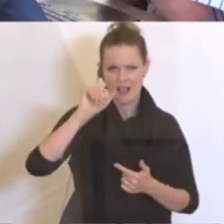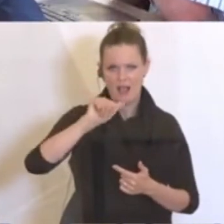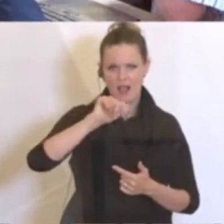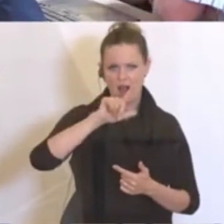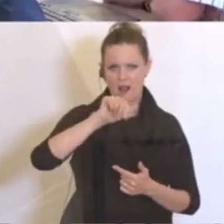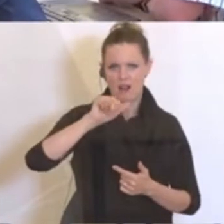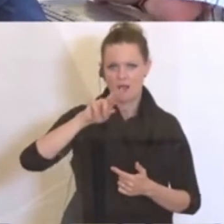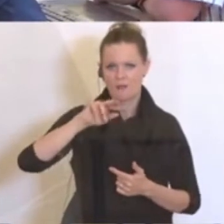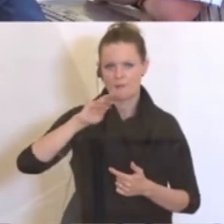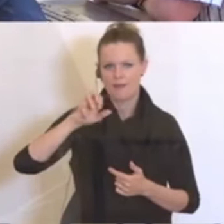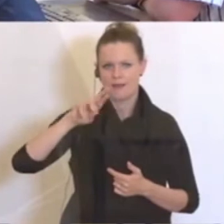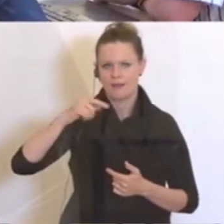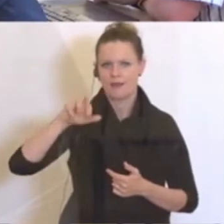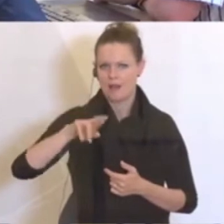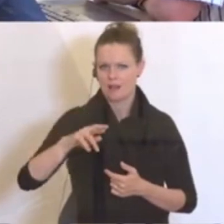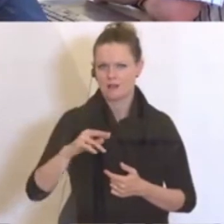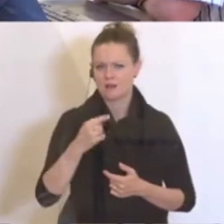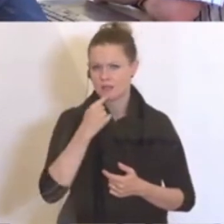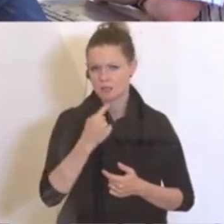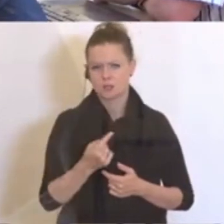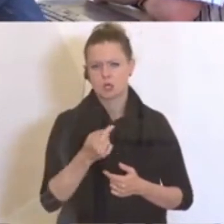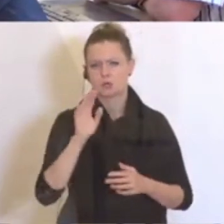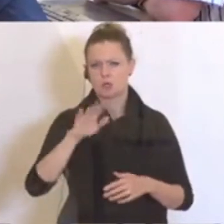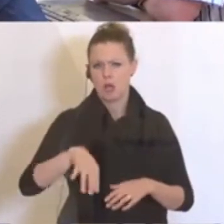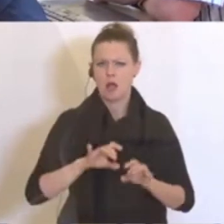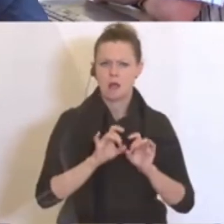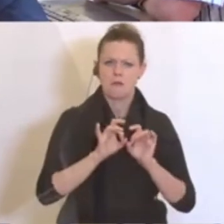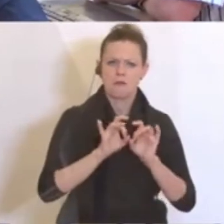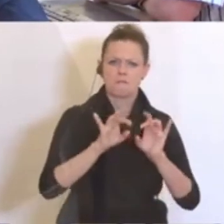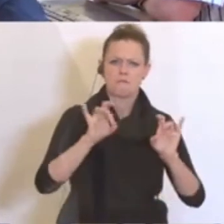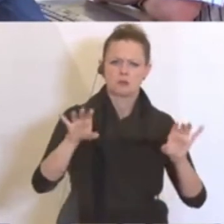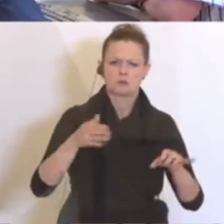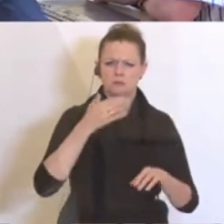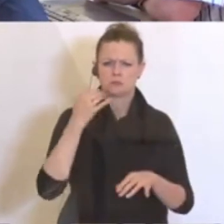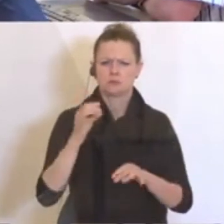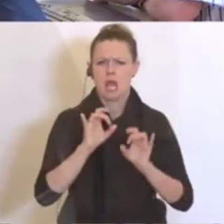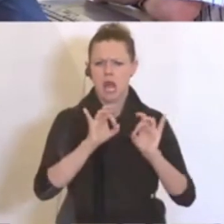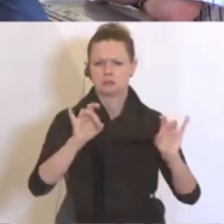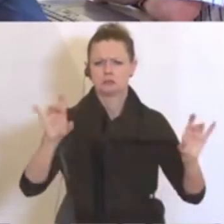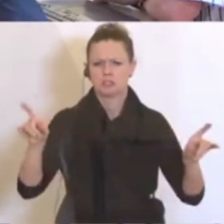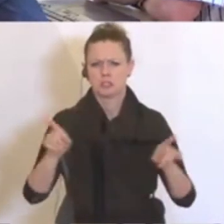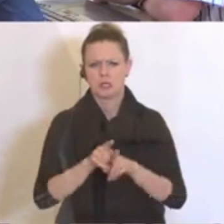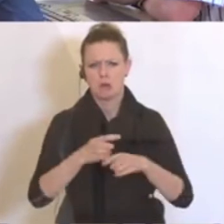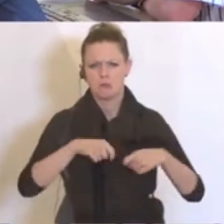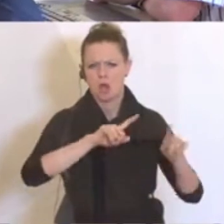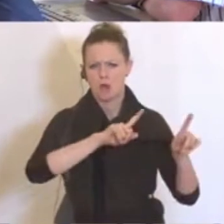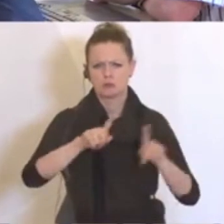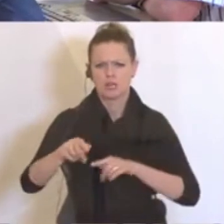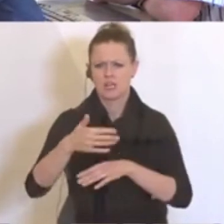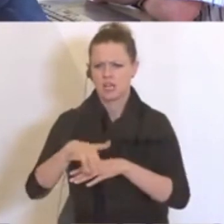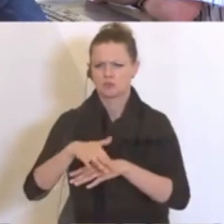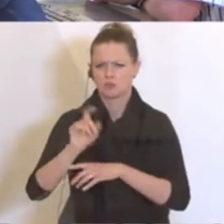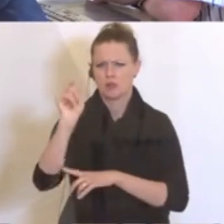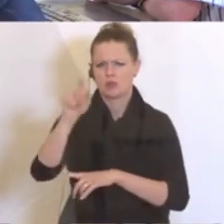worden. Das Virus sei doch nicht so ansteckend, die Maskenpflicht vor allem draußen bei Baustellen und in der Gastronomie, also bei